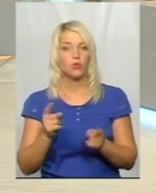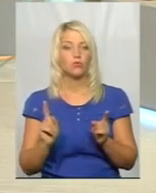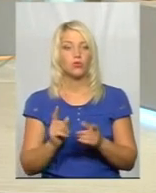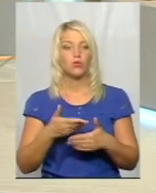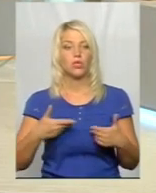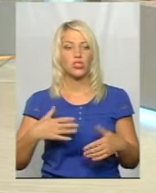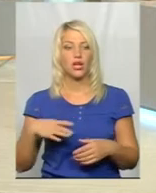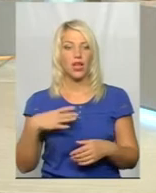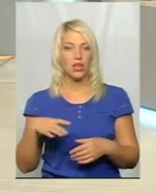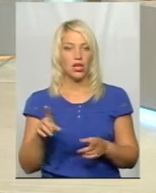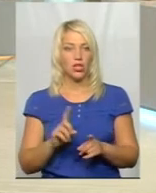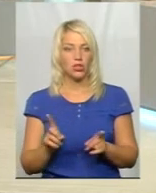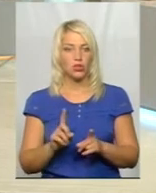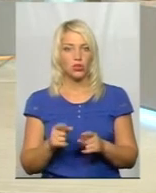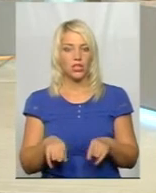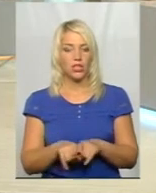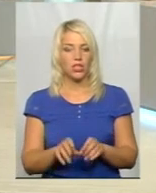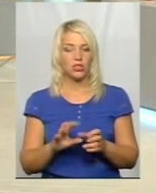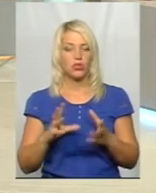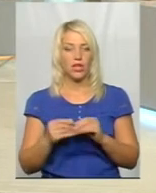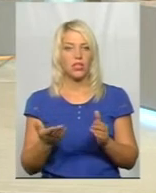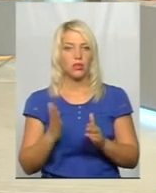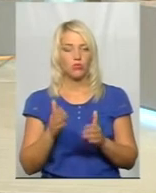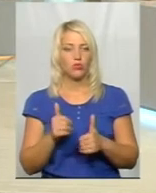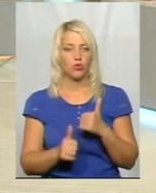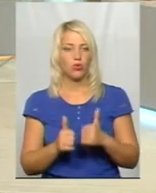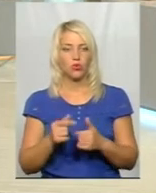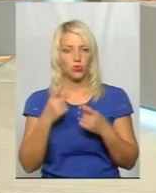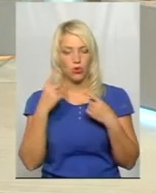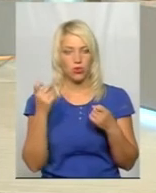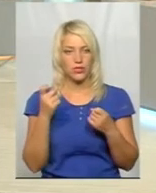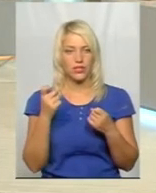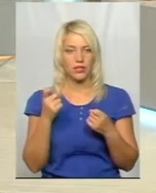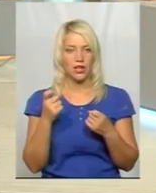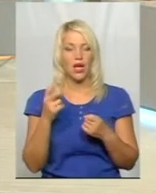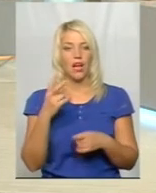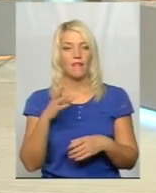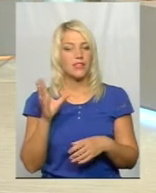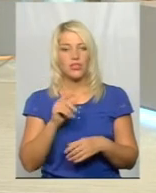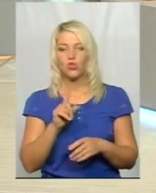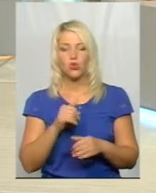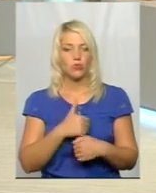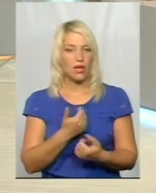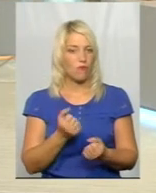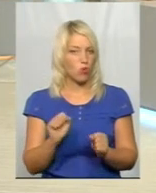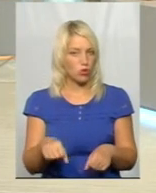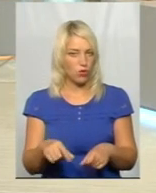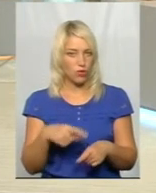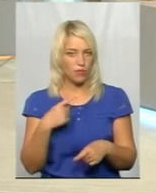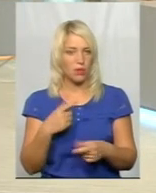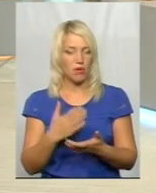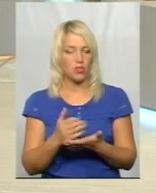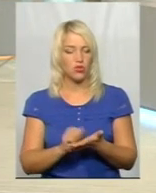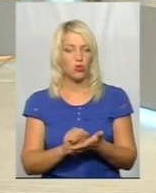чекали, які результати будуть цього конкурсу, розуміти, оголосити, але це можна все, що завгодно, маючи відповідні